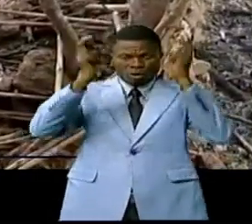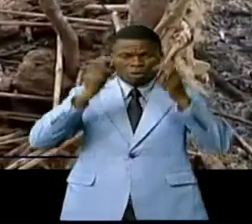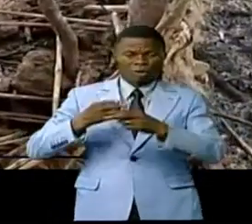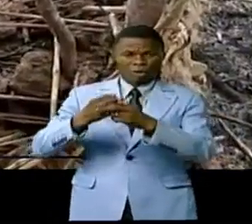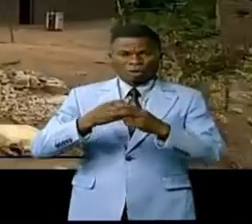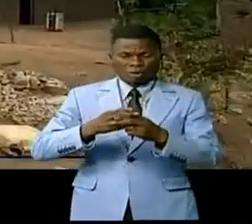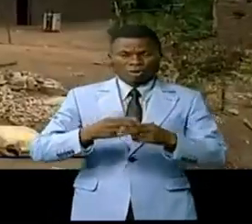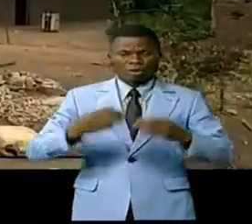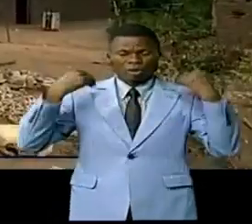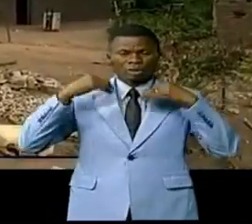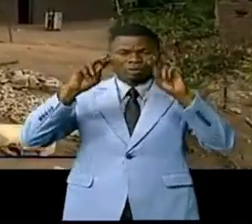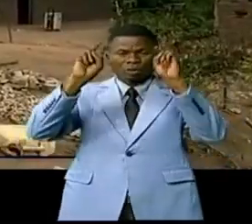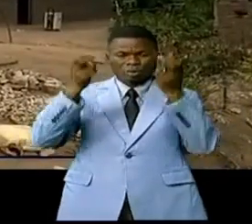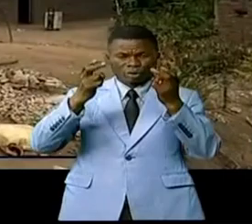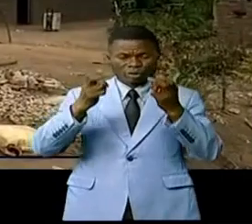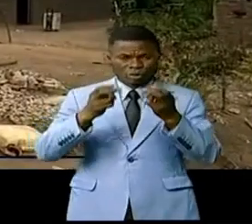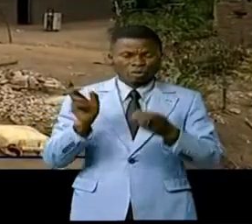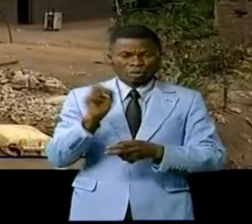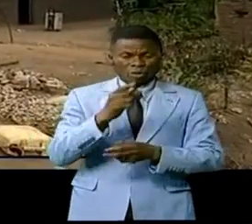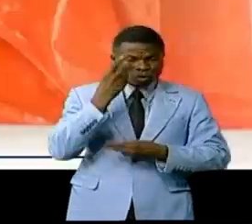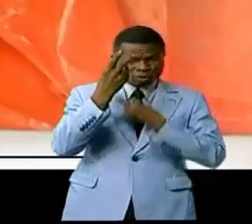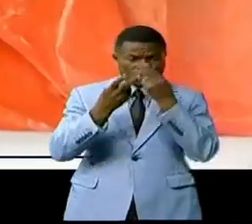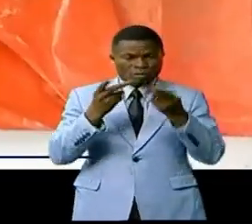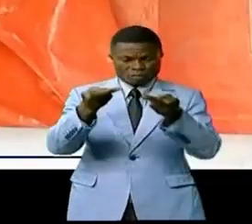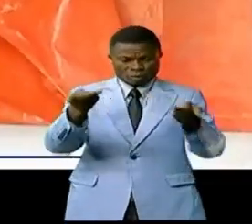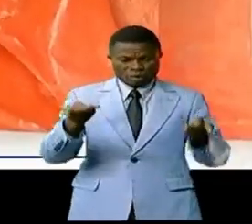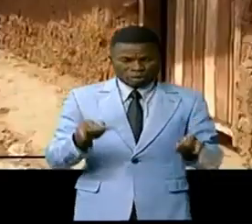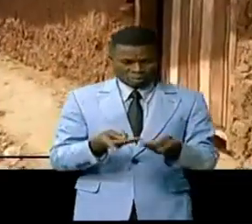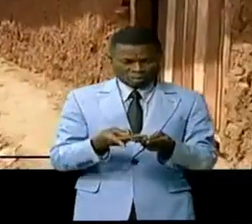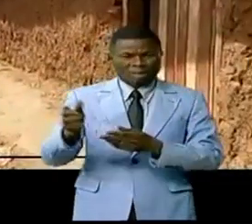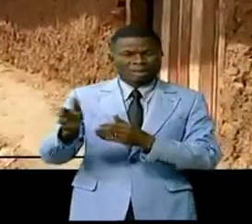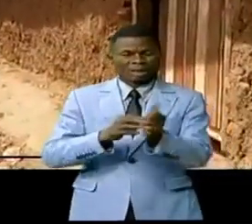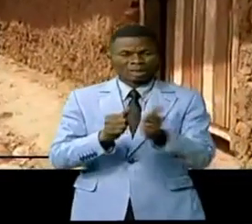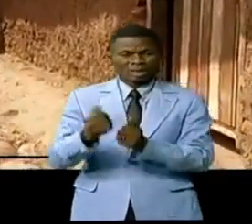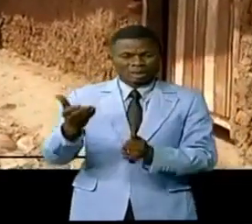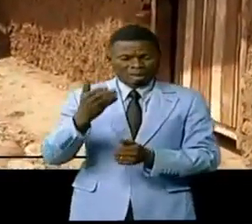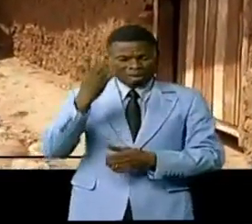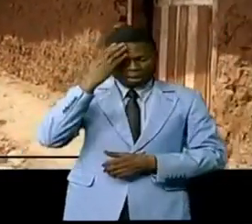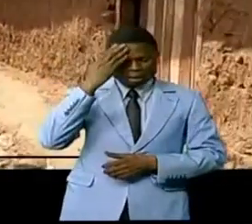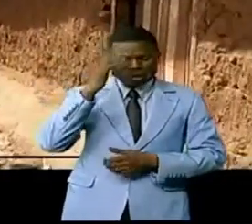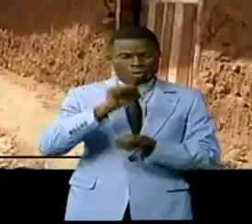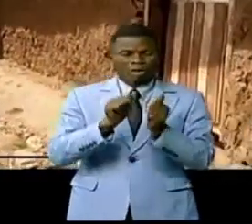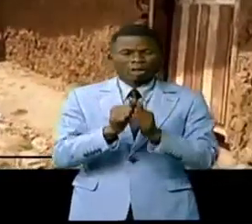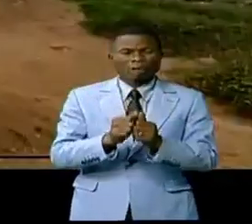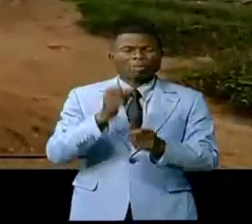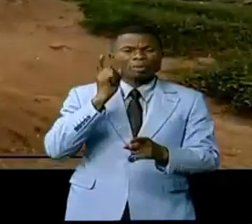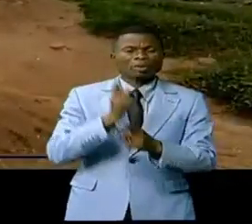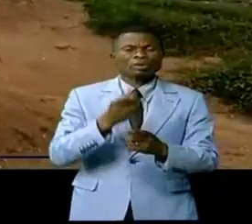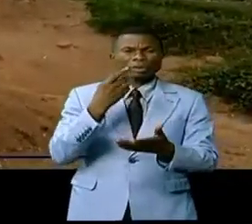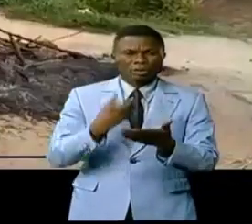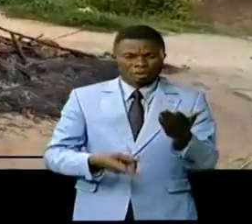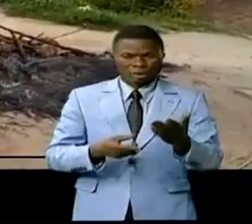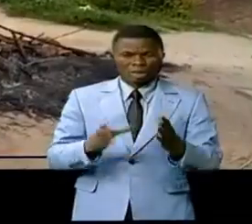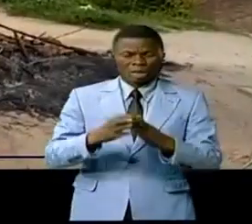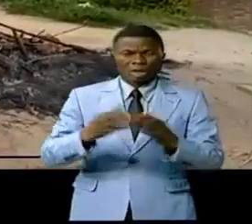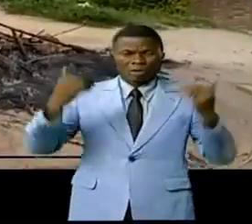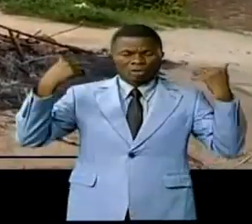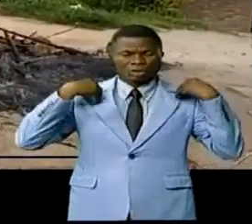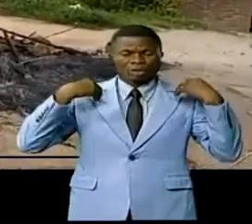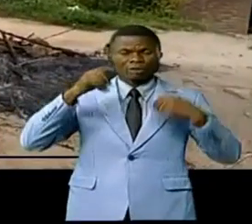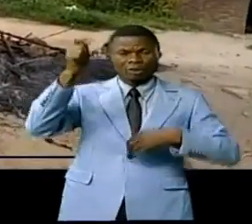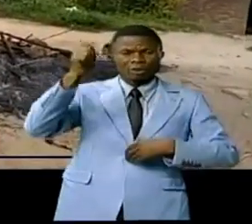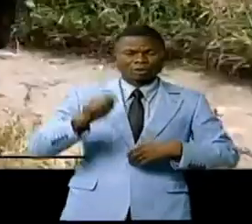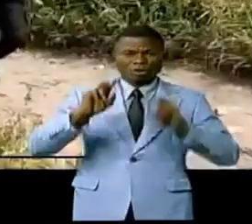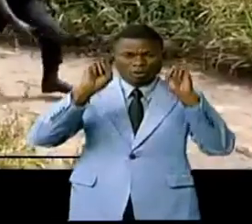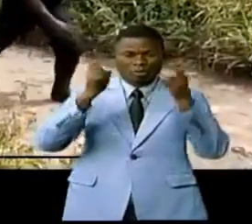et maire de la ville, a effectué une descente sur les lieux du drame pour s'acquérir de la situation réelle. Accompagné du commandant de la et